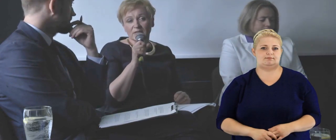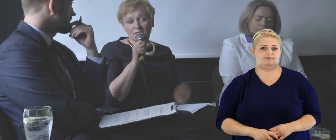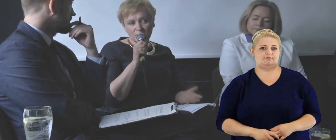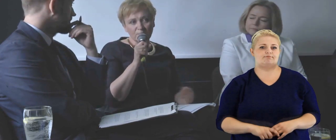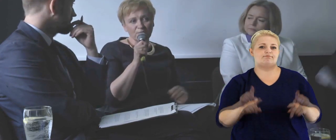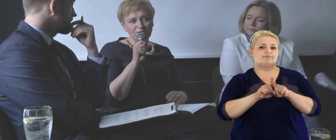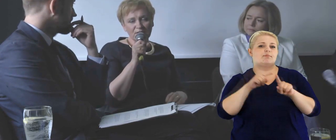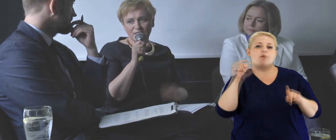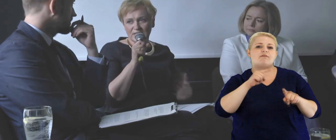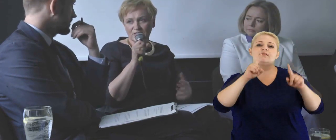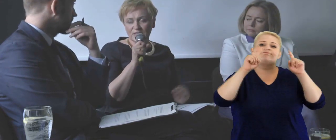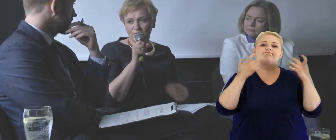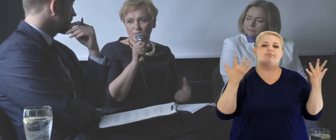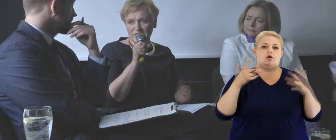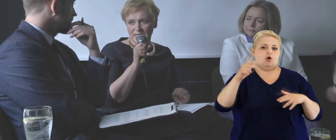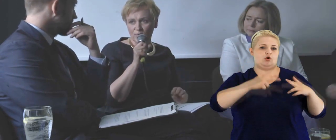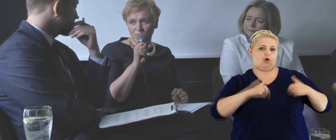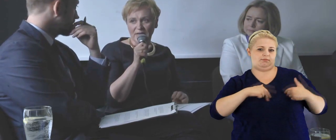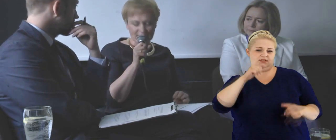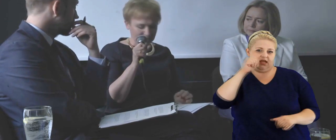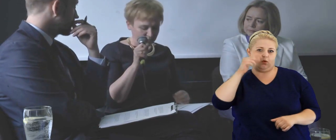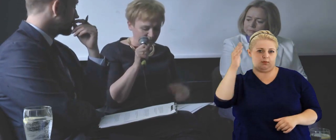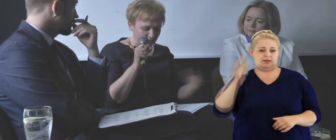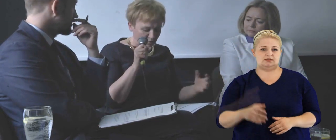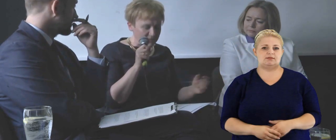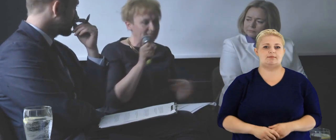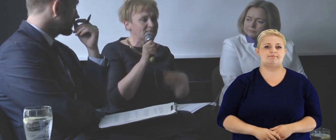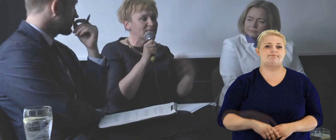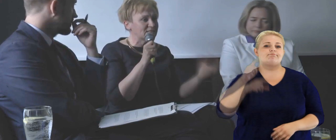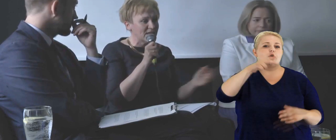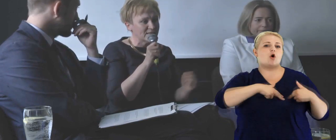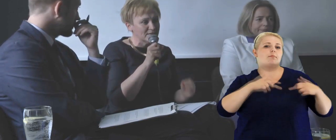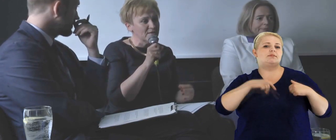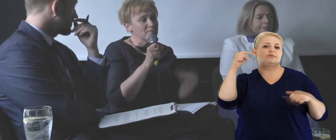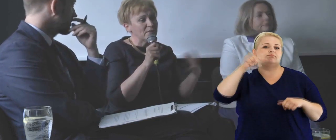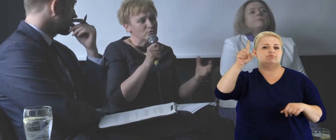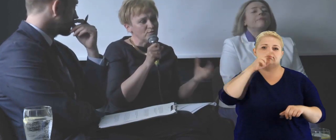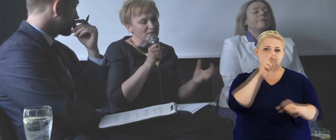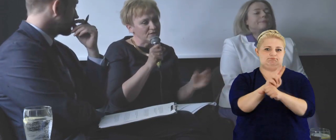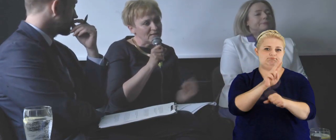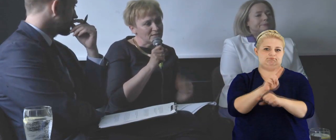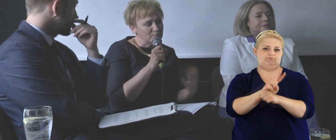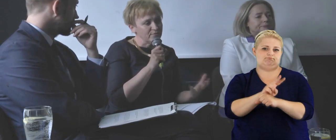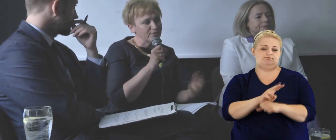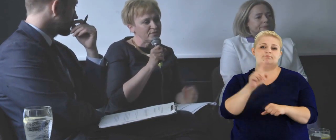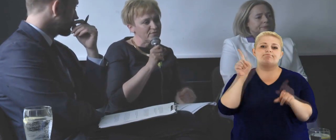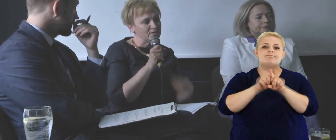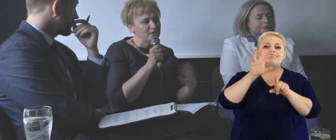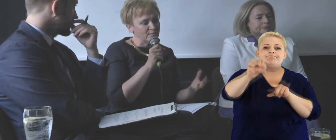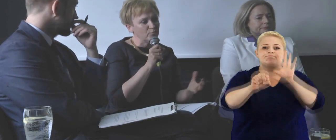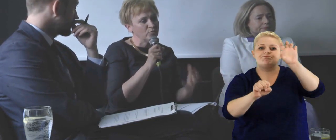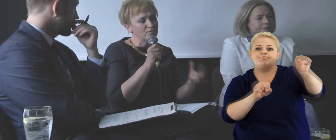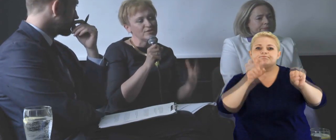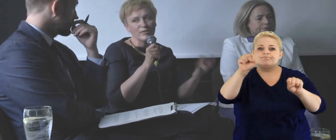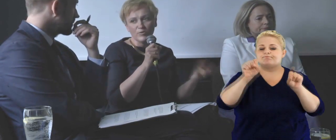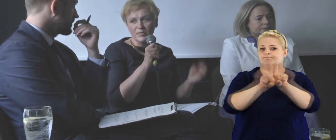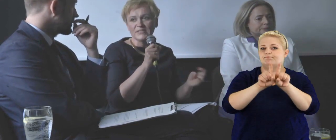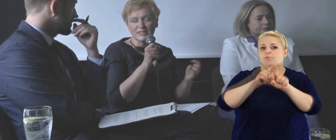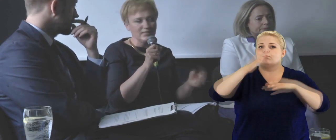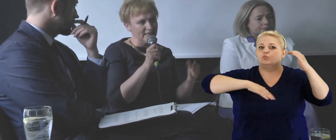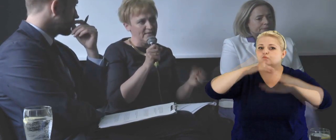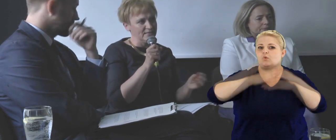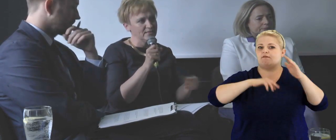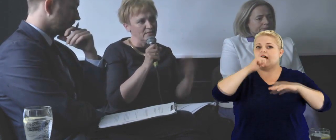powinna się zaczynać w Komisji Europejskiej, prawda. Komisja z zasady ma czuwać nad tym i wychwytywać ten, budować